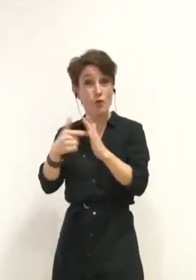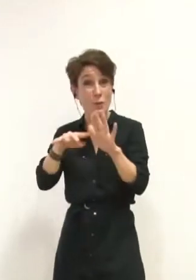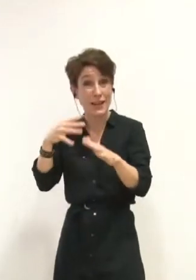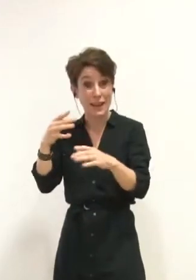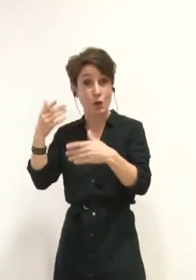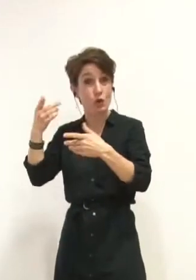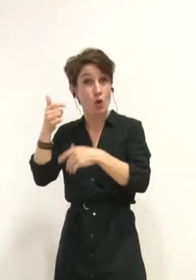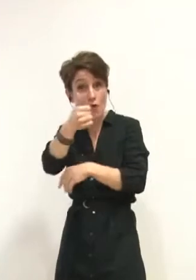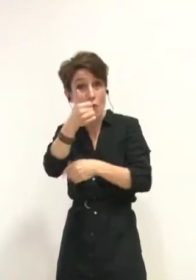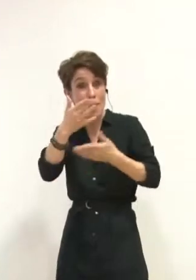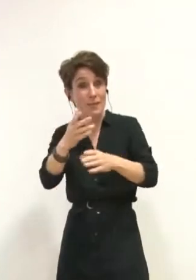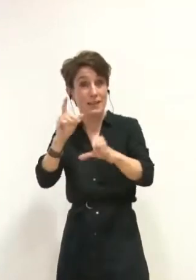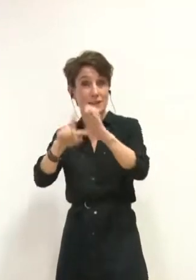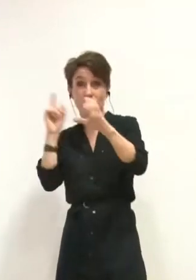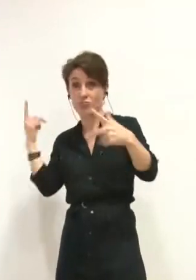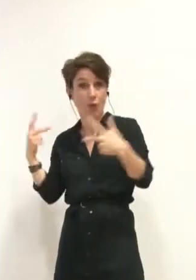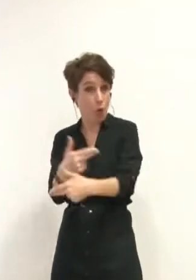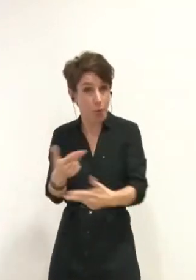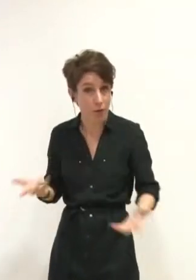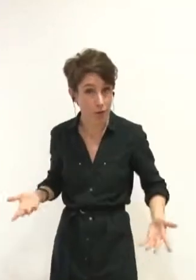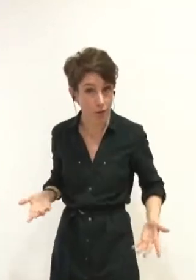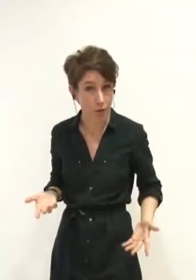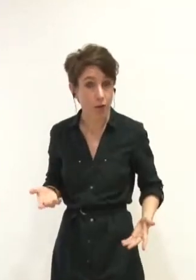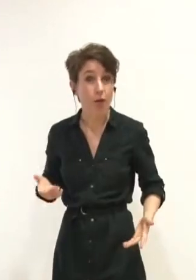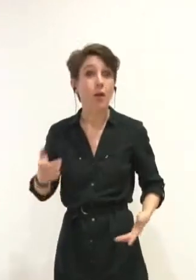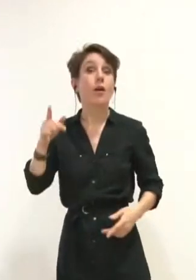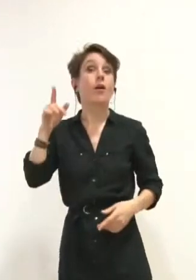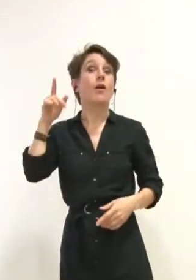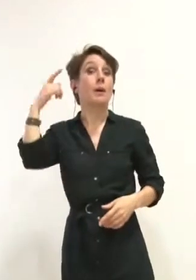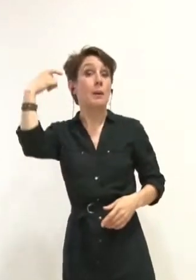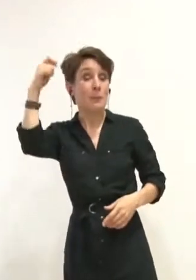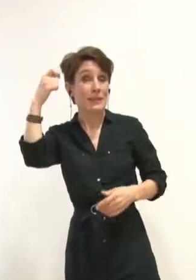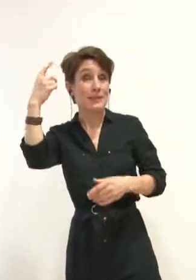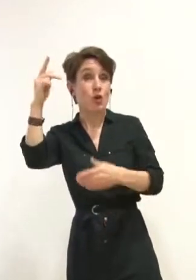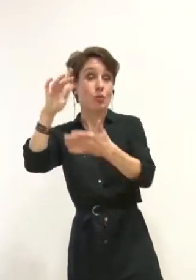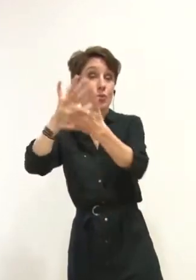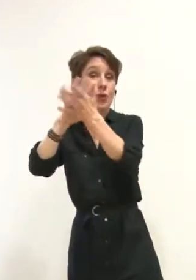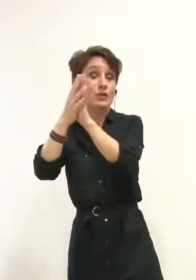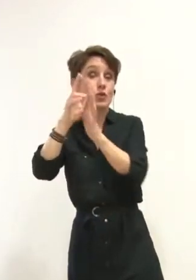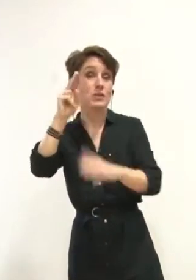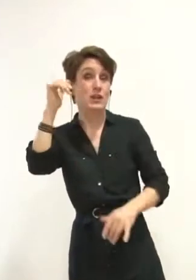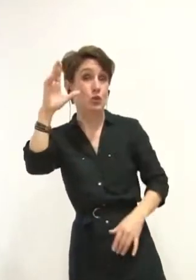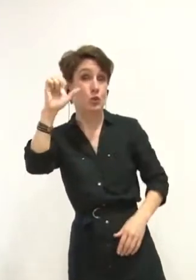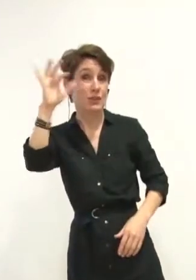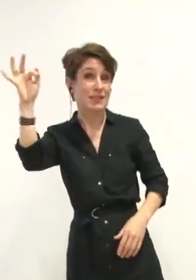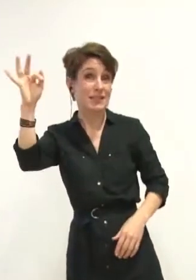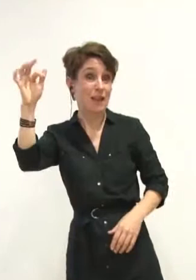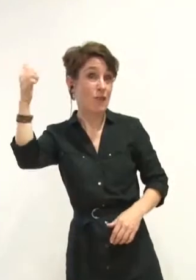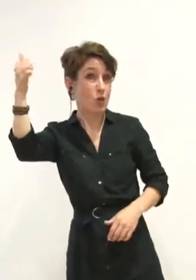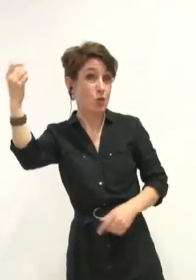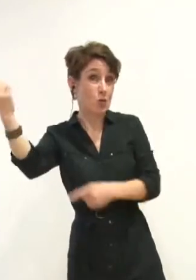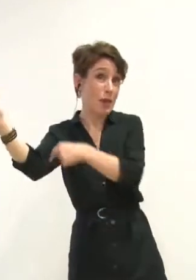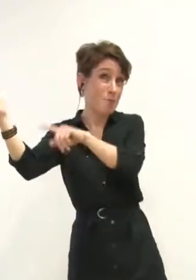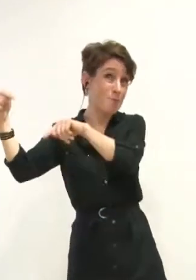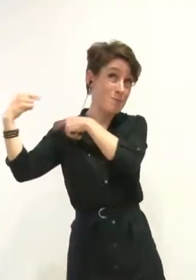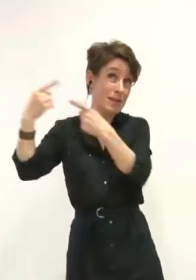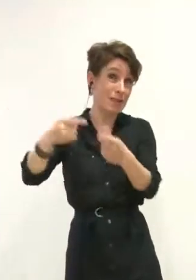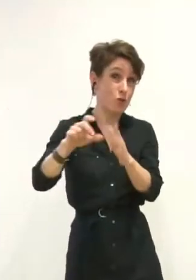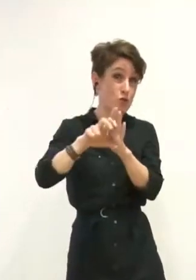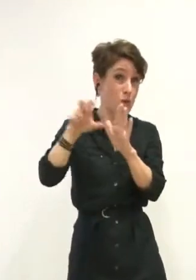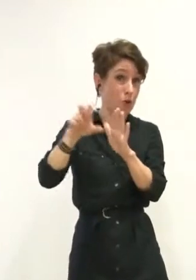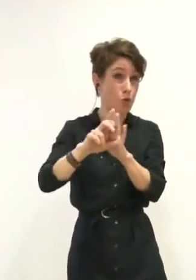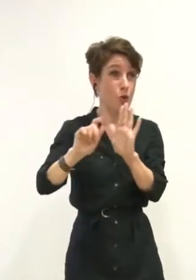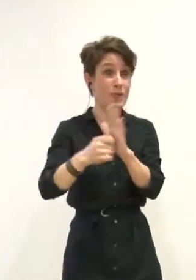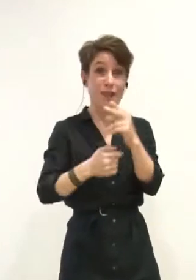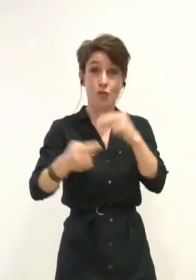répondu à la sollicitation du président de l'UNICEF venu à Grenoble en novembre 2016